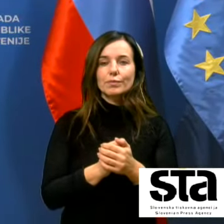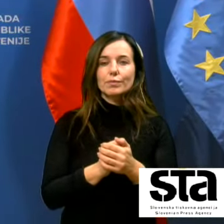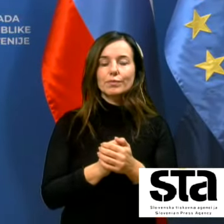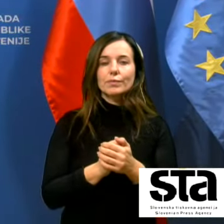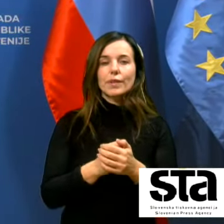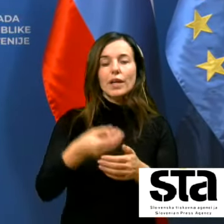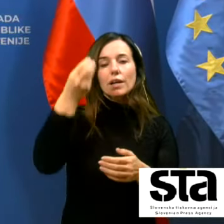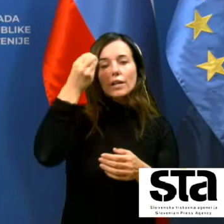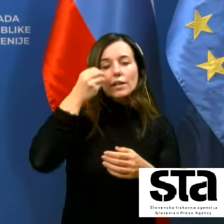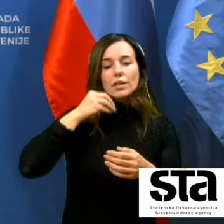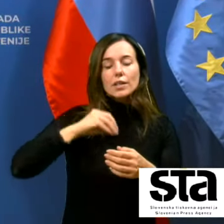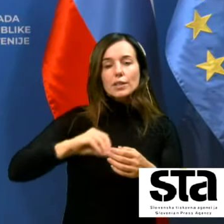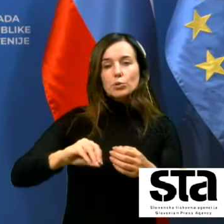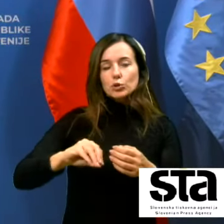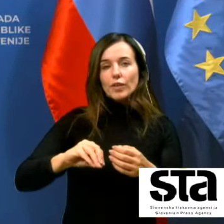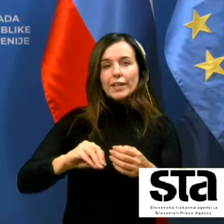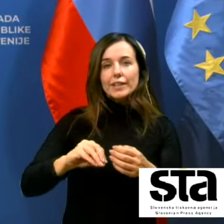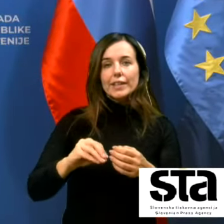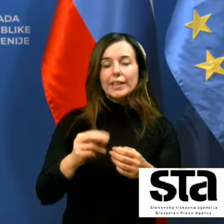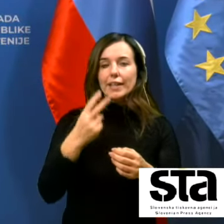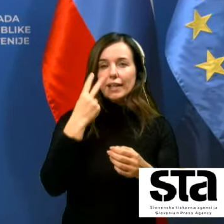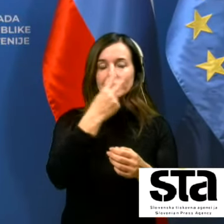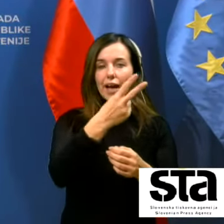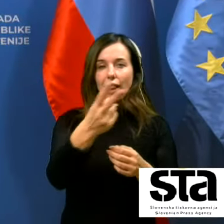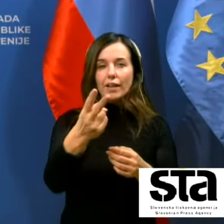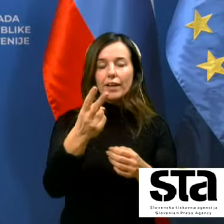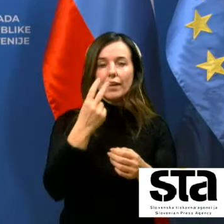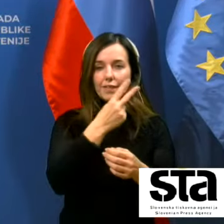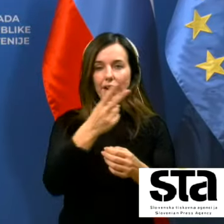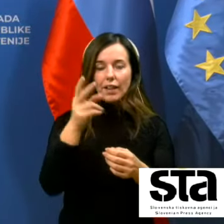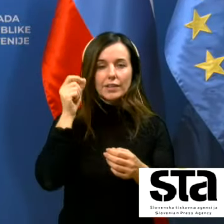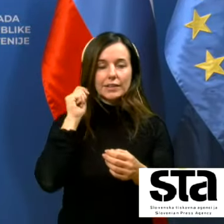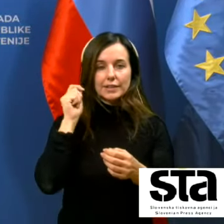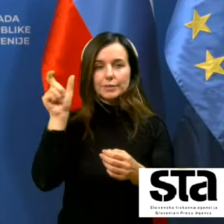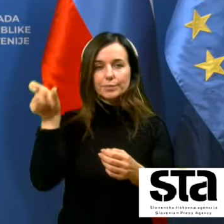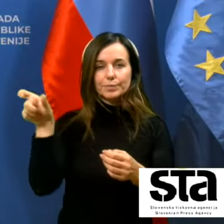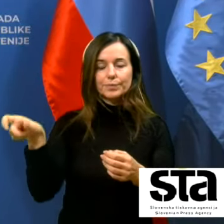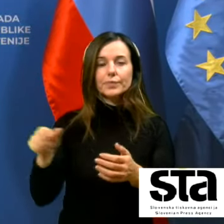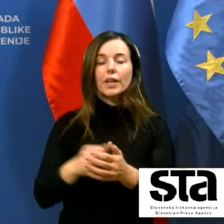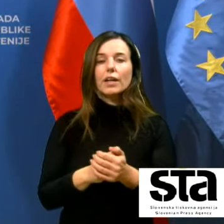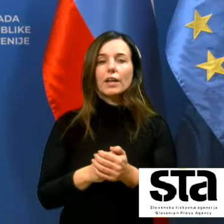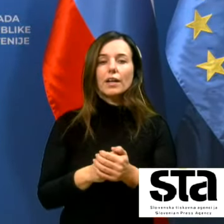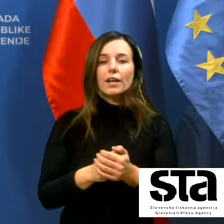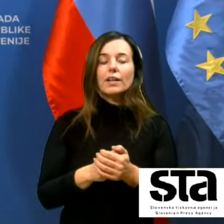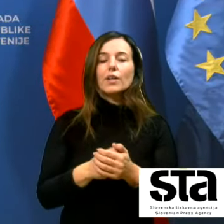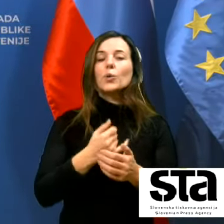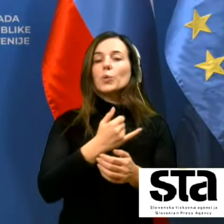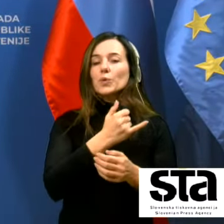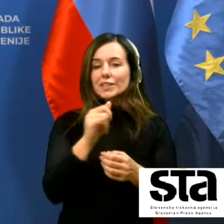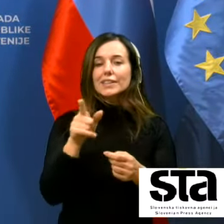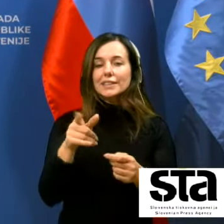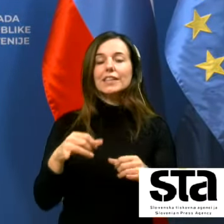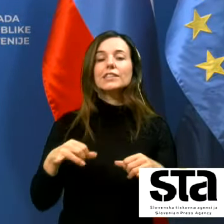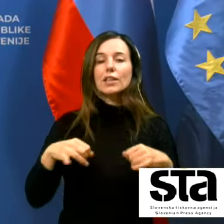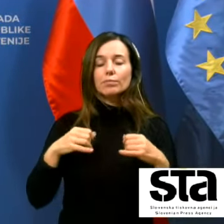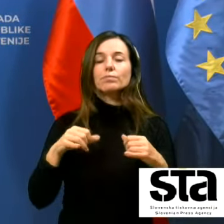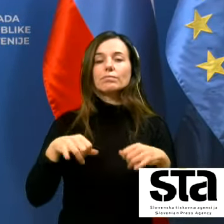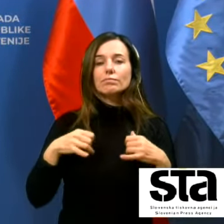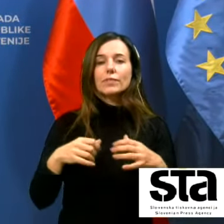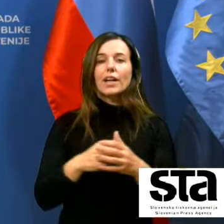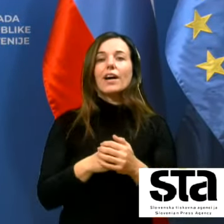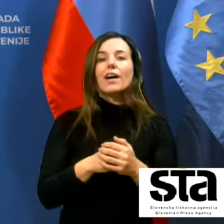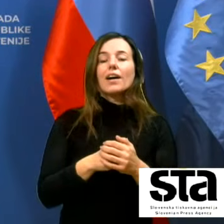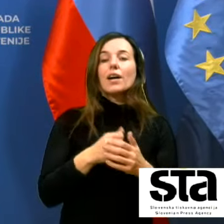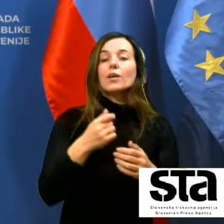spoštovalni spoštovane gledalke in gledalci spoštovani ustrajni in ustrajne dovolite mi da se